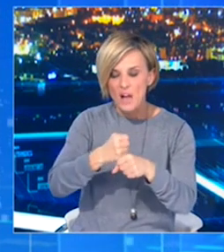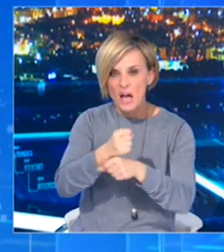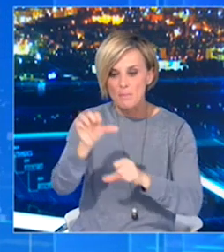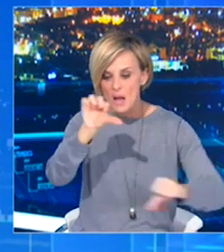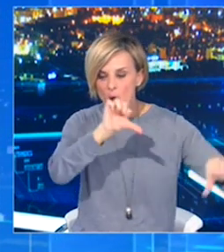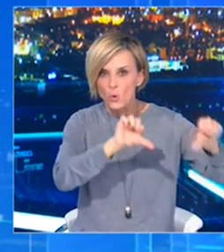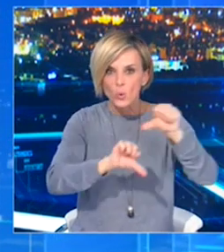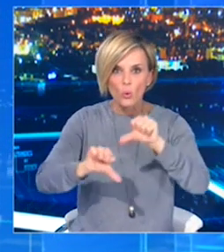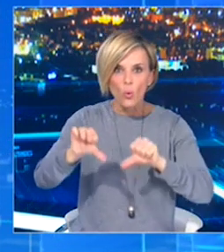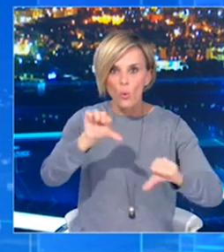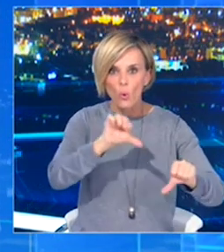κέντρα νοσοκομεία θα διεξαχθεί η μελέτη.